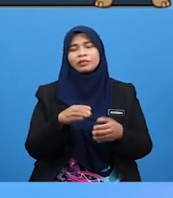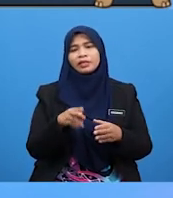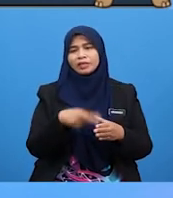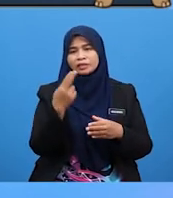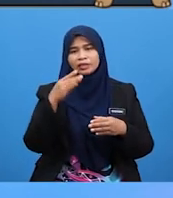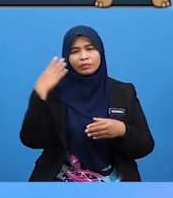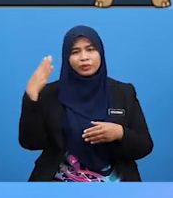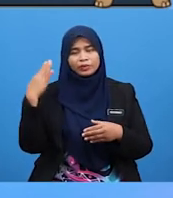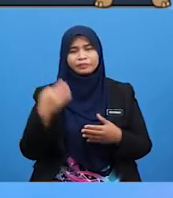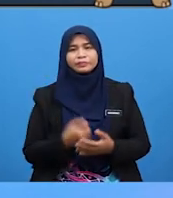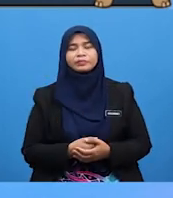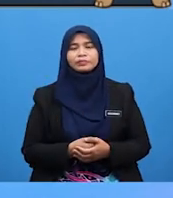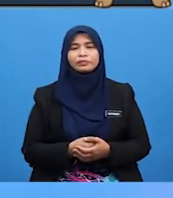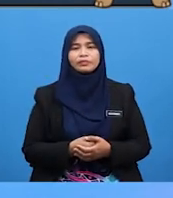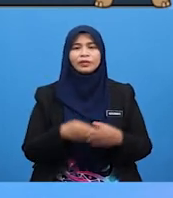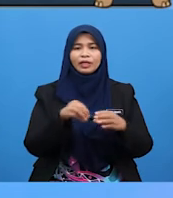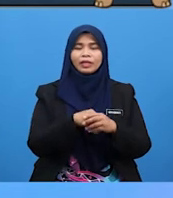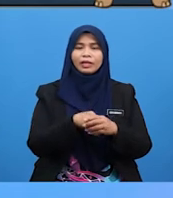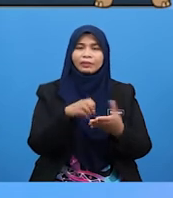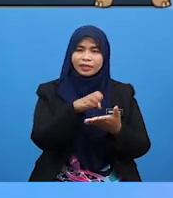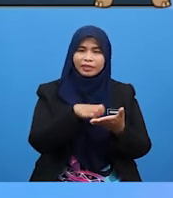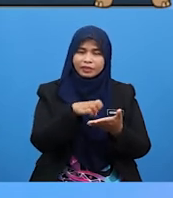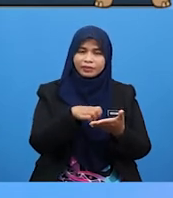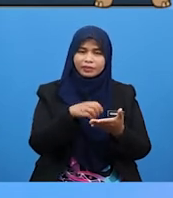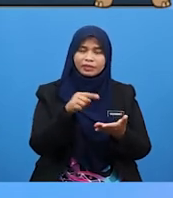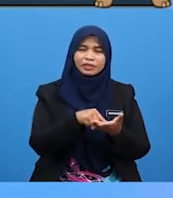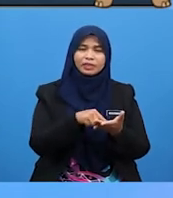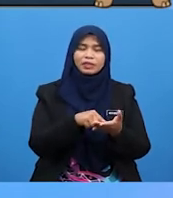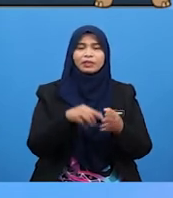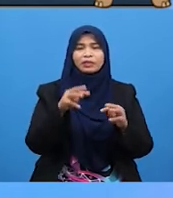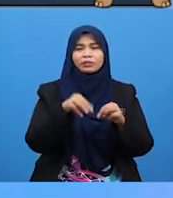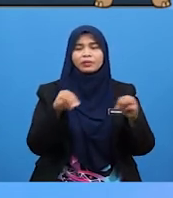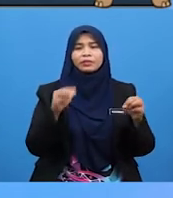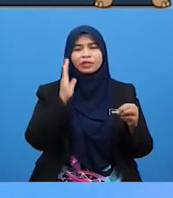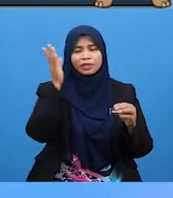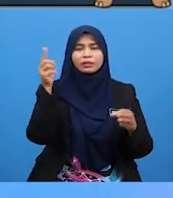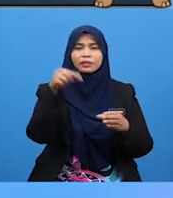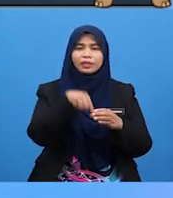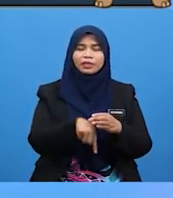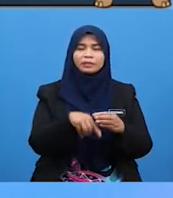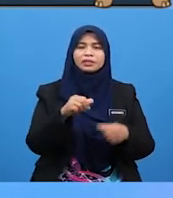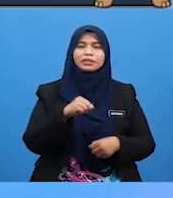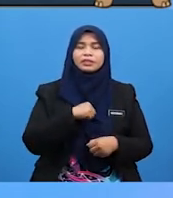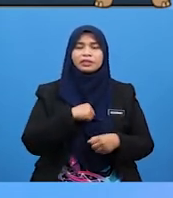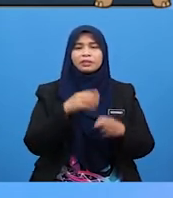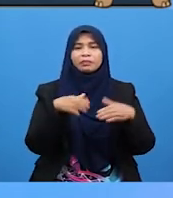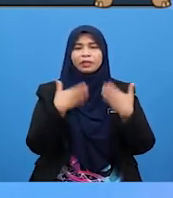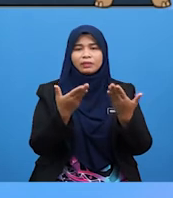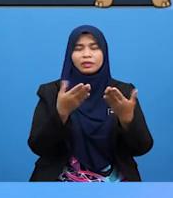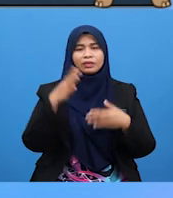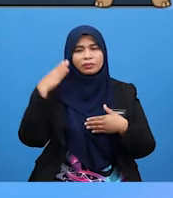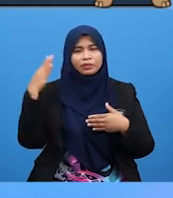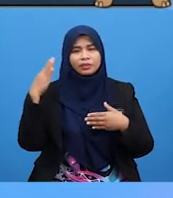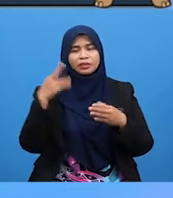Bunyi Dalam Eksperimen Ini Murid-murid Akan Dapat Mendalami Sendiri Bagaimana